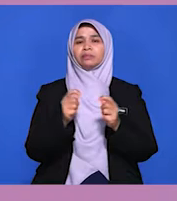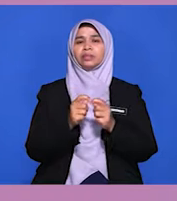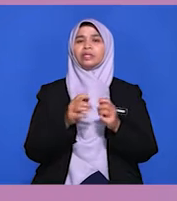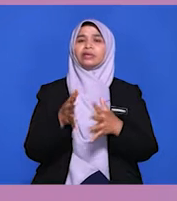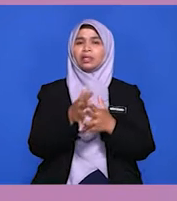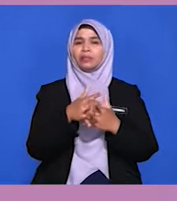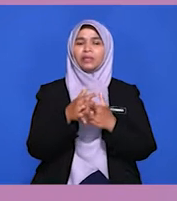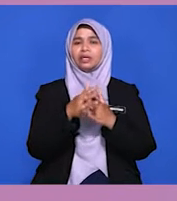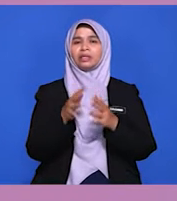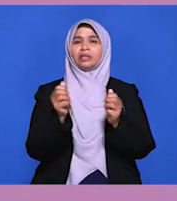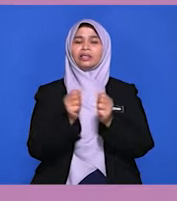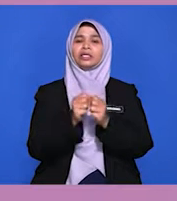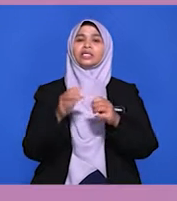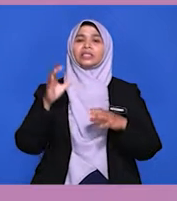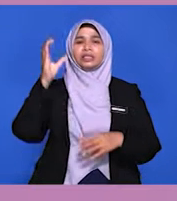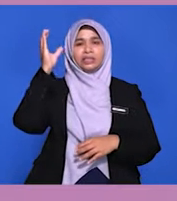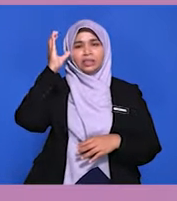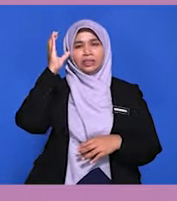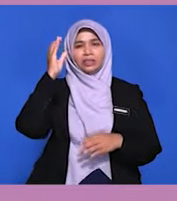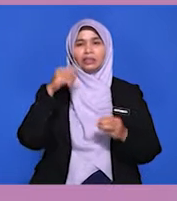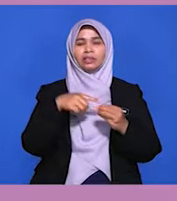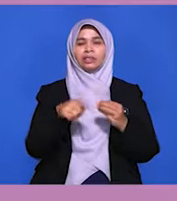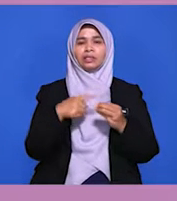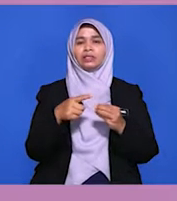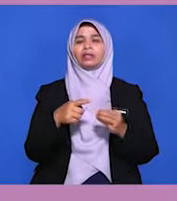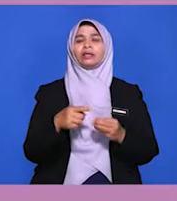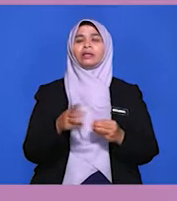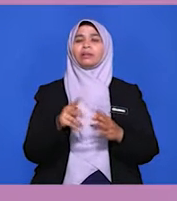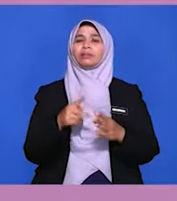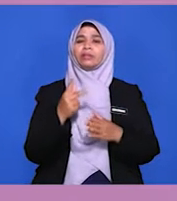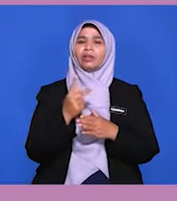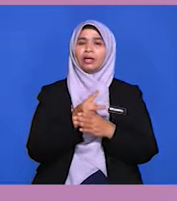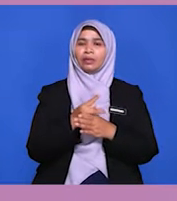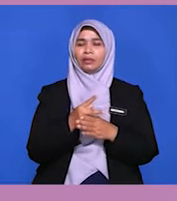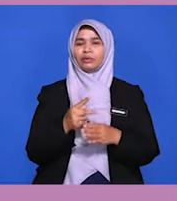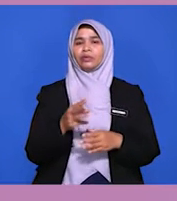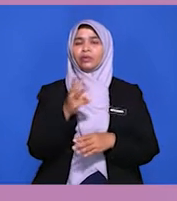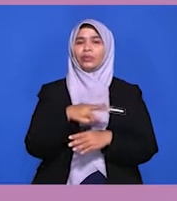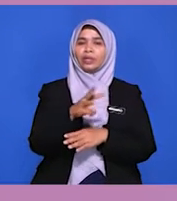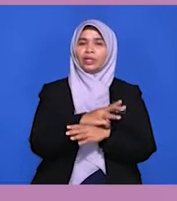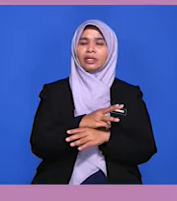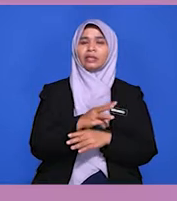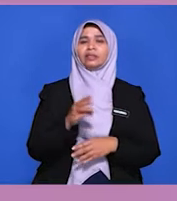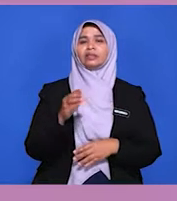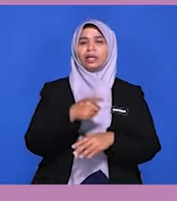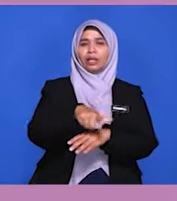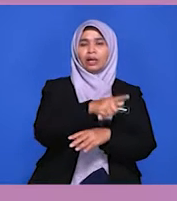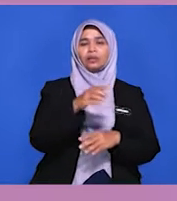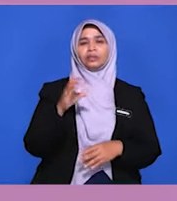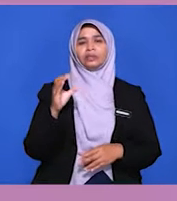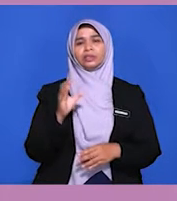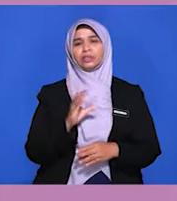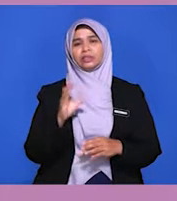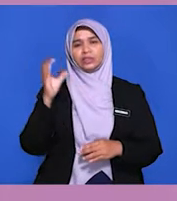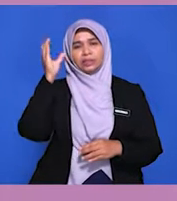antara Amerika Syarikat dengan China berkaitan pertikaian wilayah di Laut China Selatan serta ujian nuklear yang